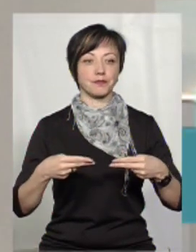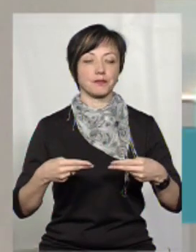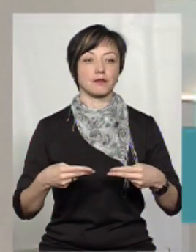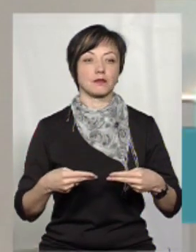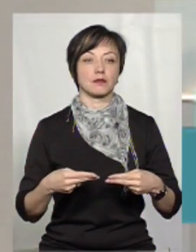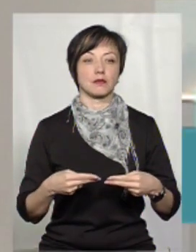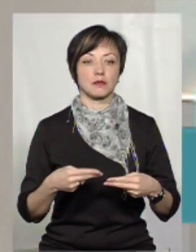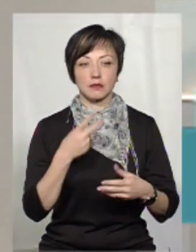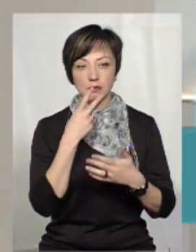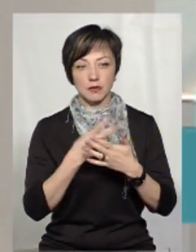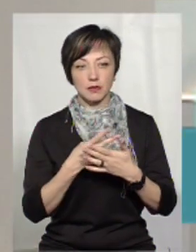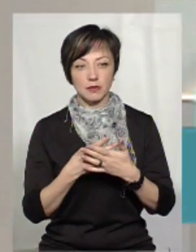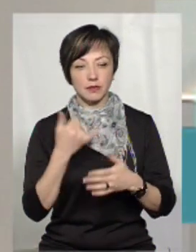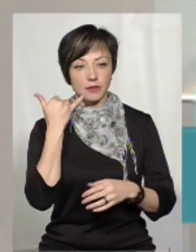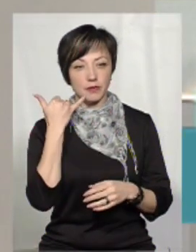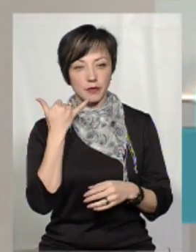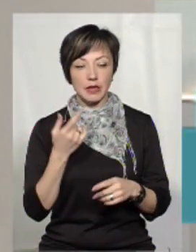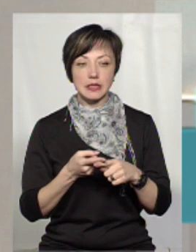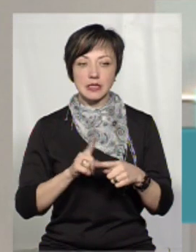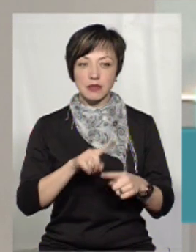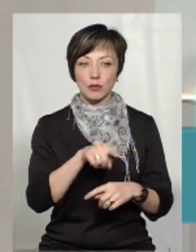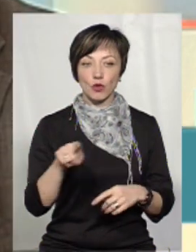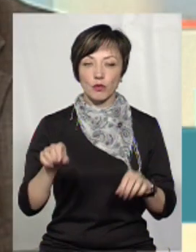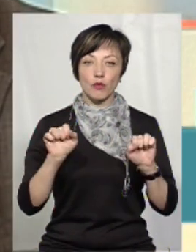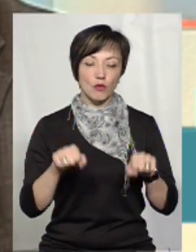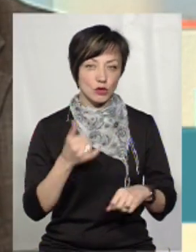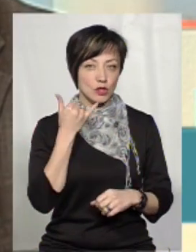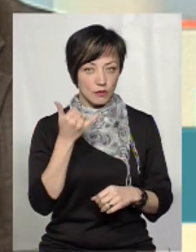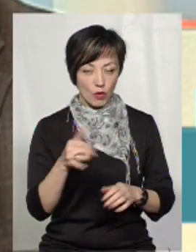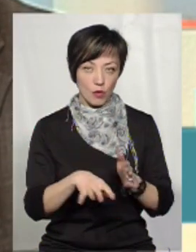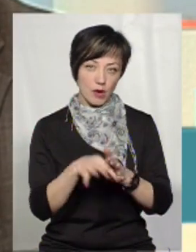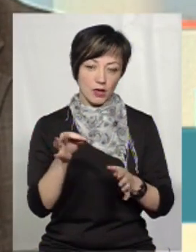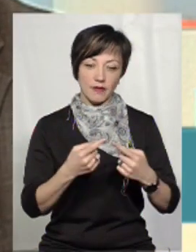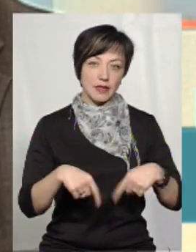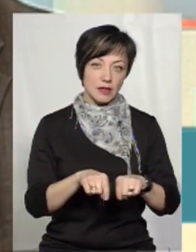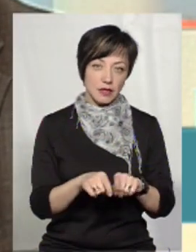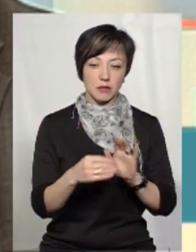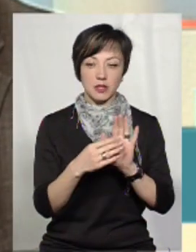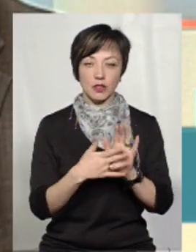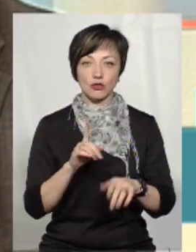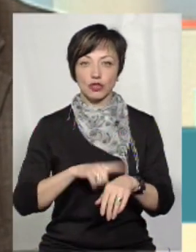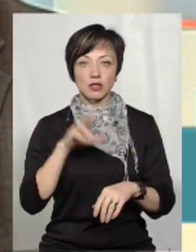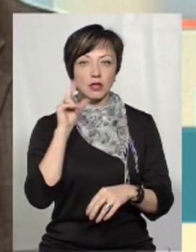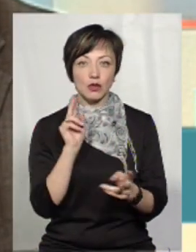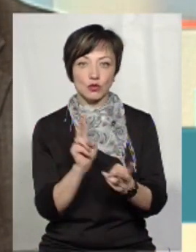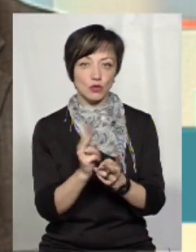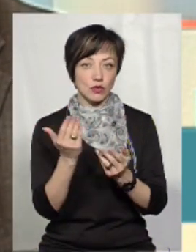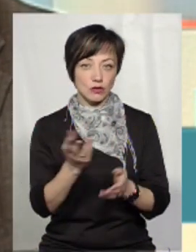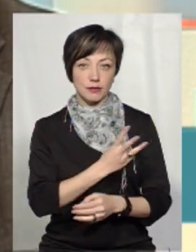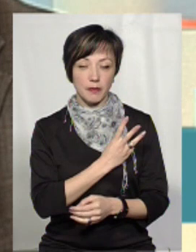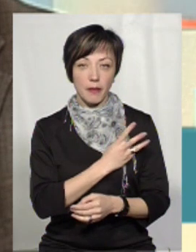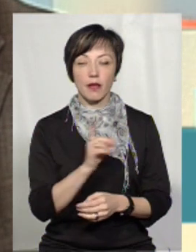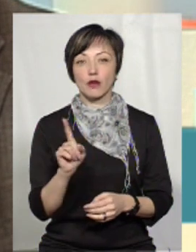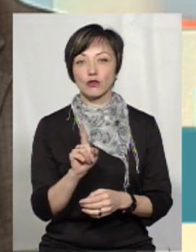режисера, виведіть телефончик на екран. Так, власне, за цим номером можна зателефонувавши обрати відділення, призначити час і дату зустрічі,